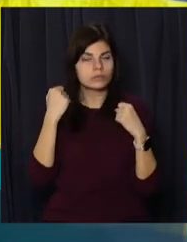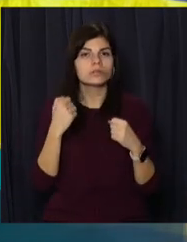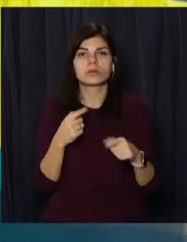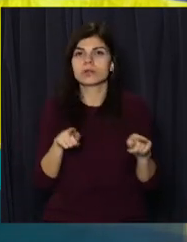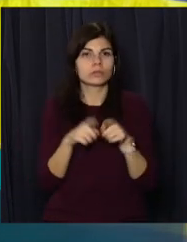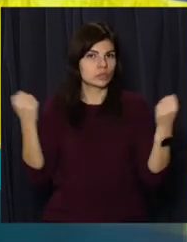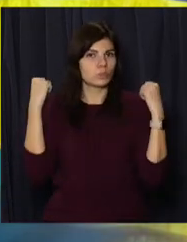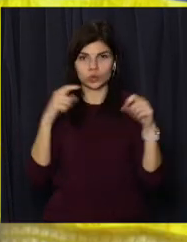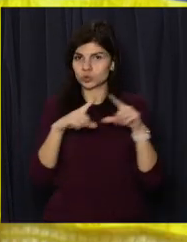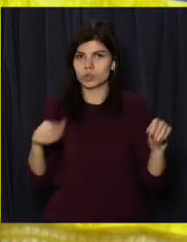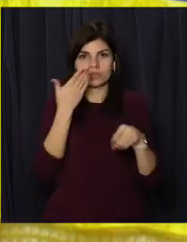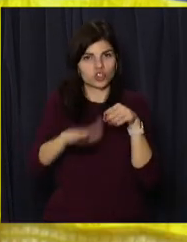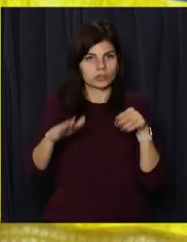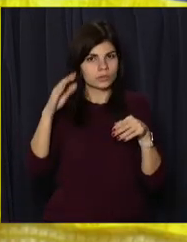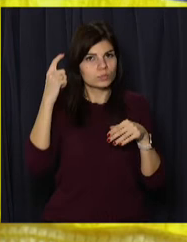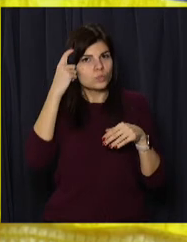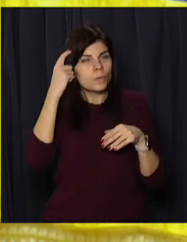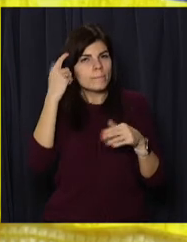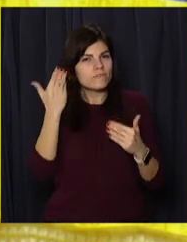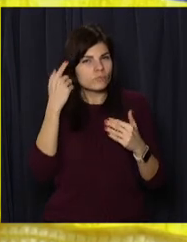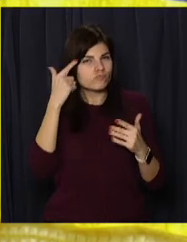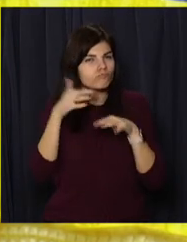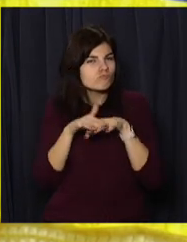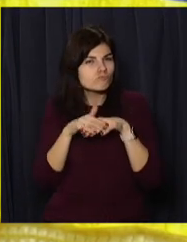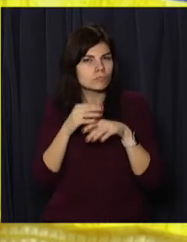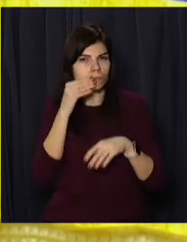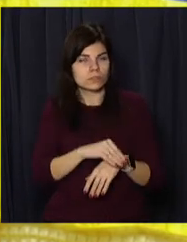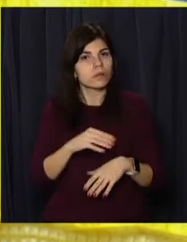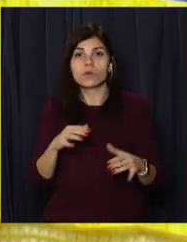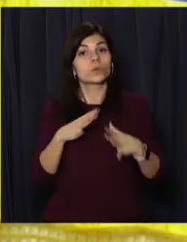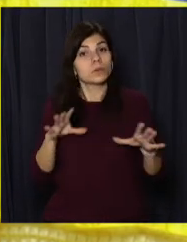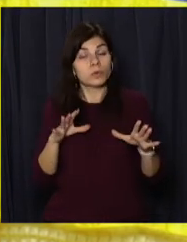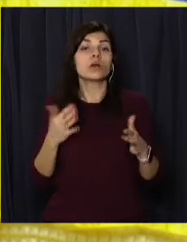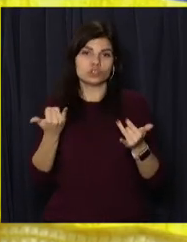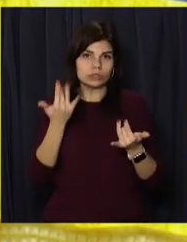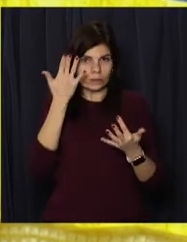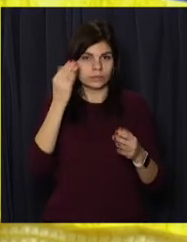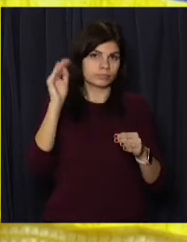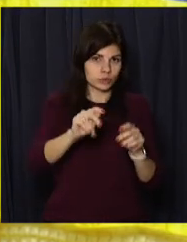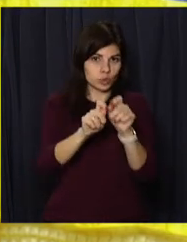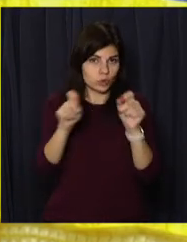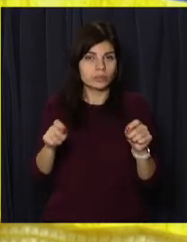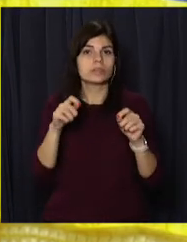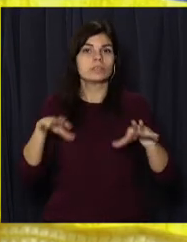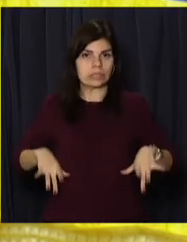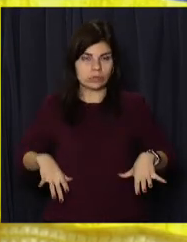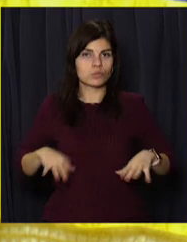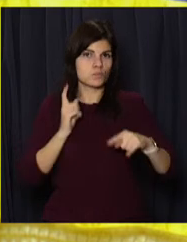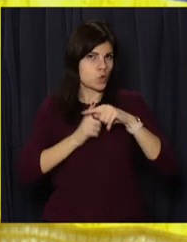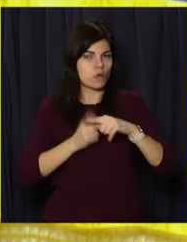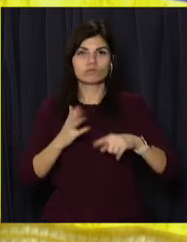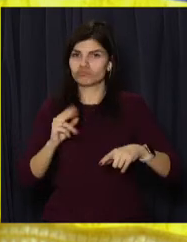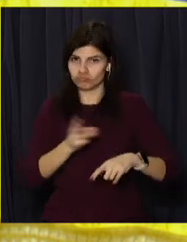спортивній школі. Ми збільшуємо його розвивати і далі. Тренера настроїні позитивно,